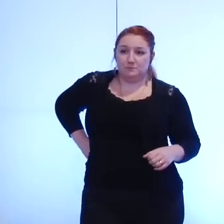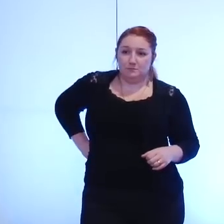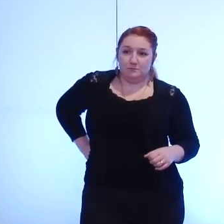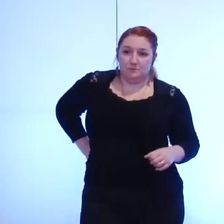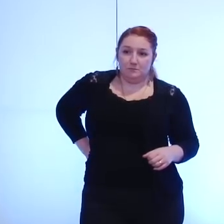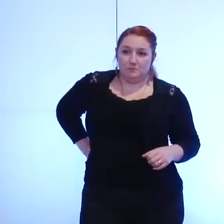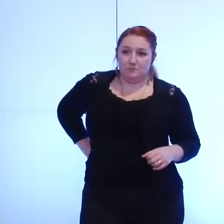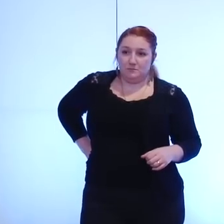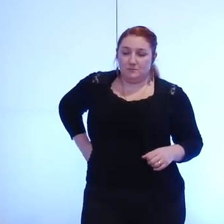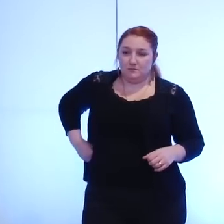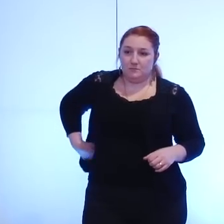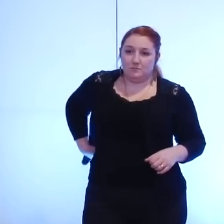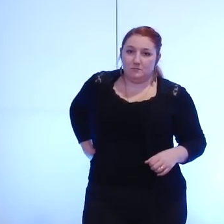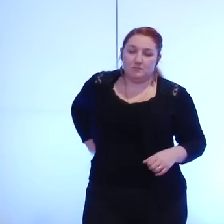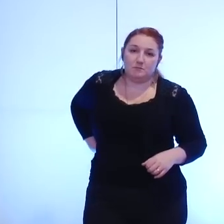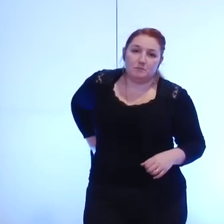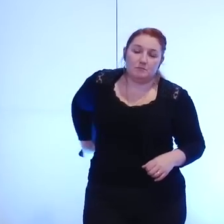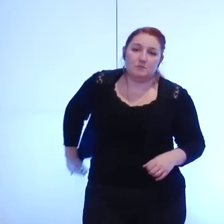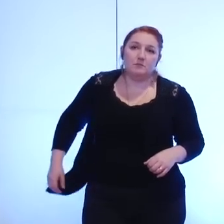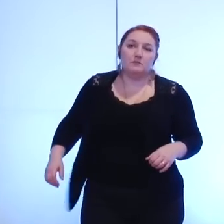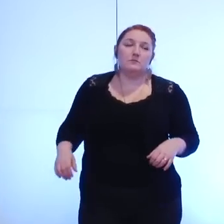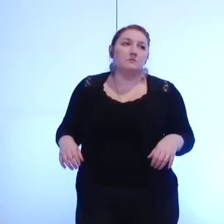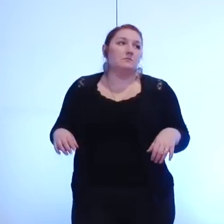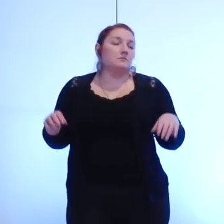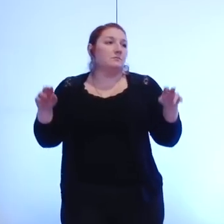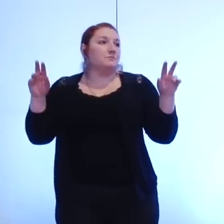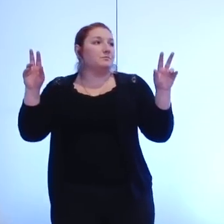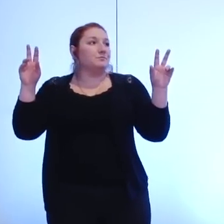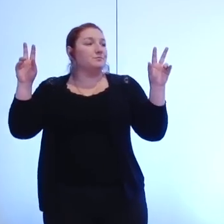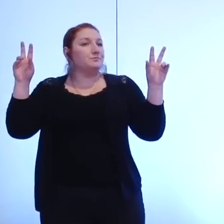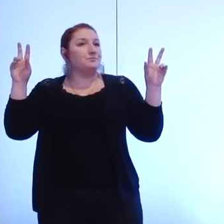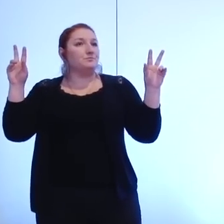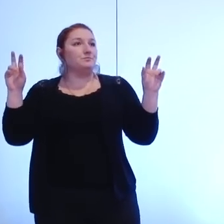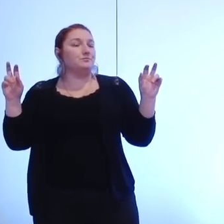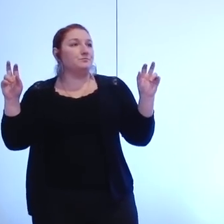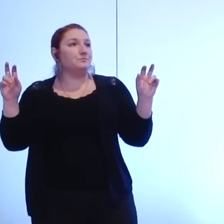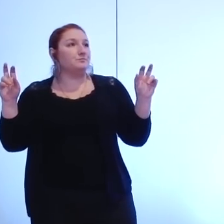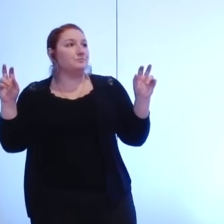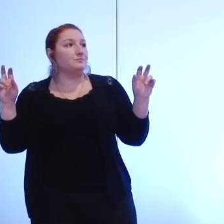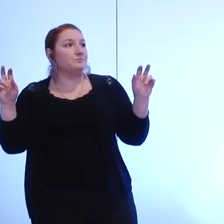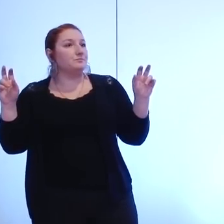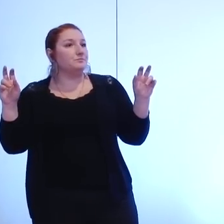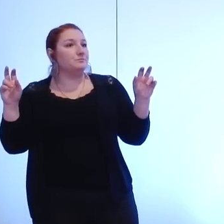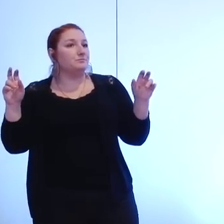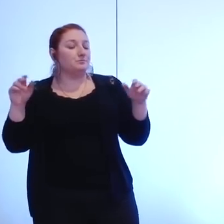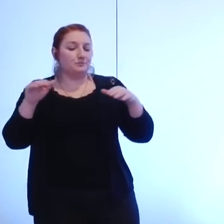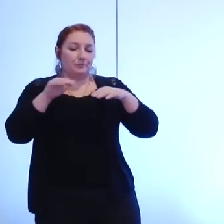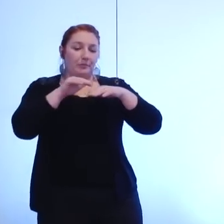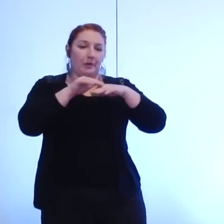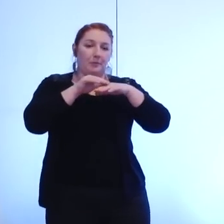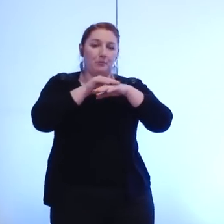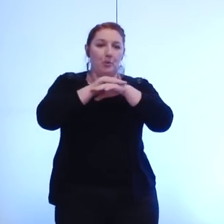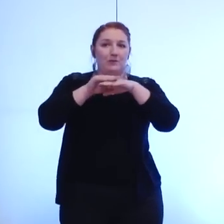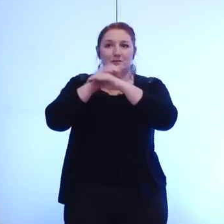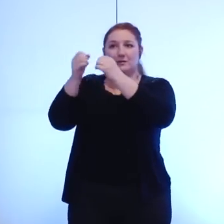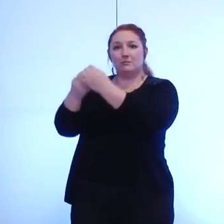d'adossement et c'est comme ça que je l'indique de la construction des politiques métropolitaines